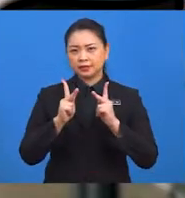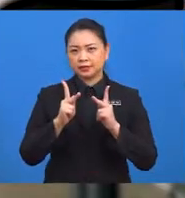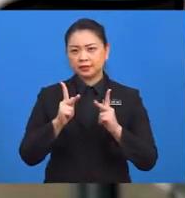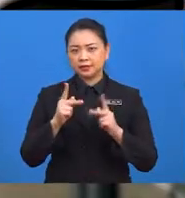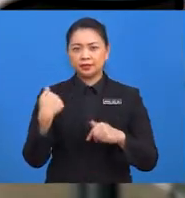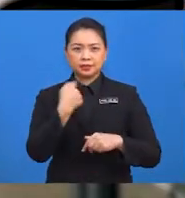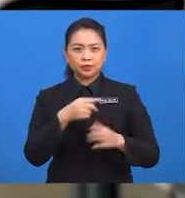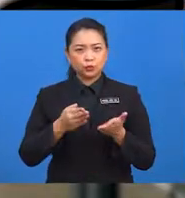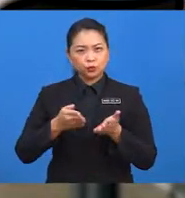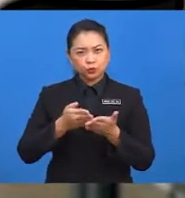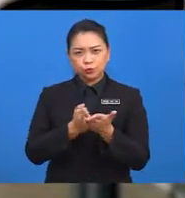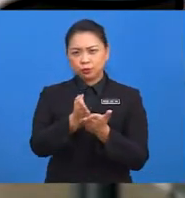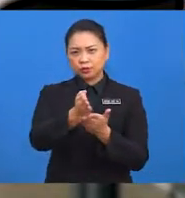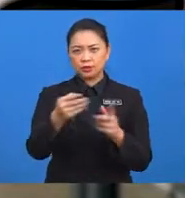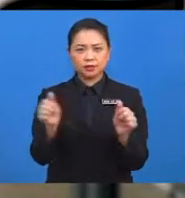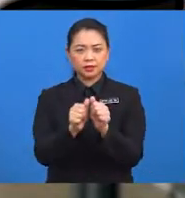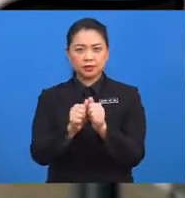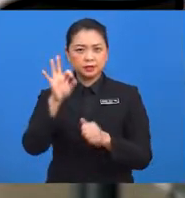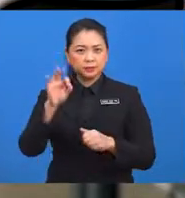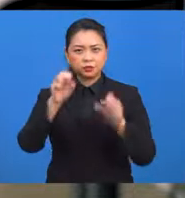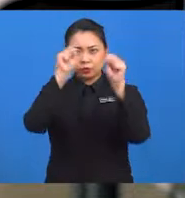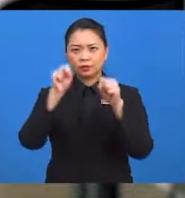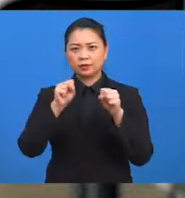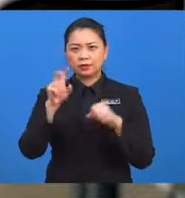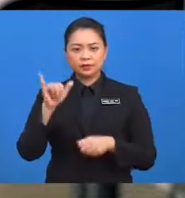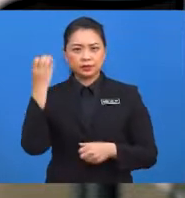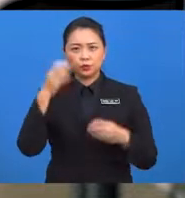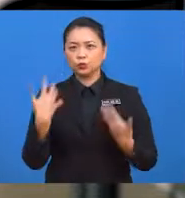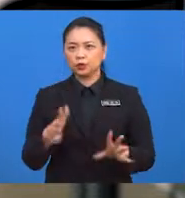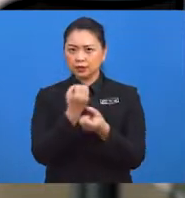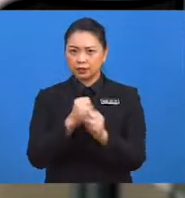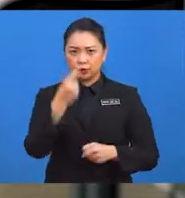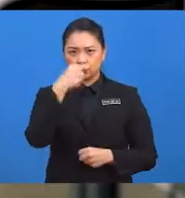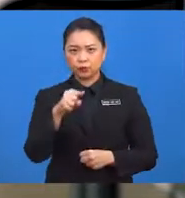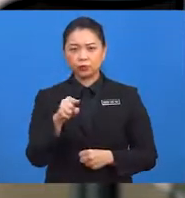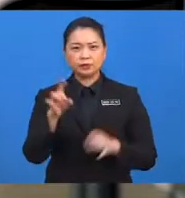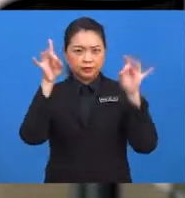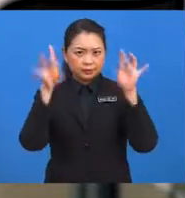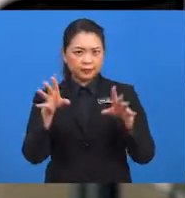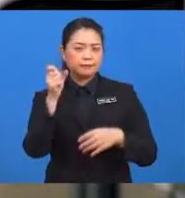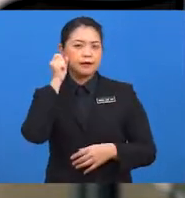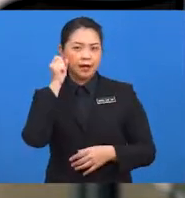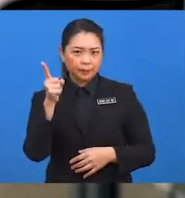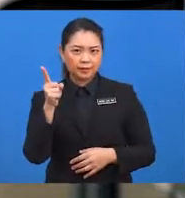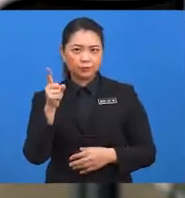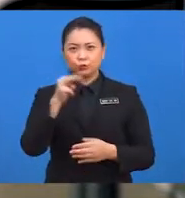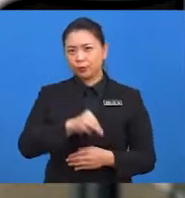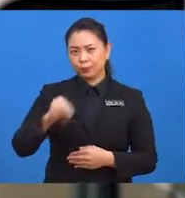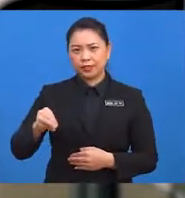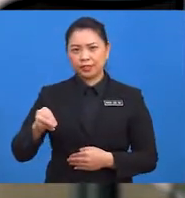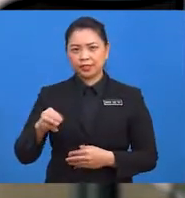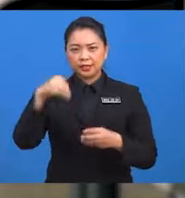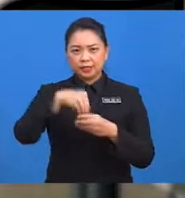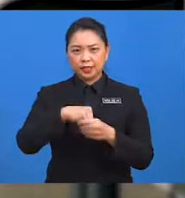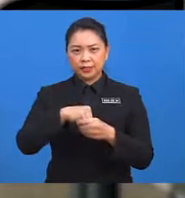teruskan dengan sembilan soalan yang cikgu sudah sediakan untuk menguji kefahaman murid-murid